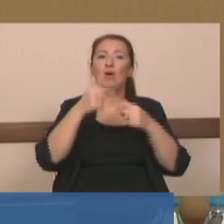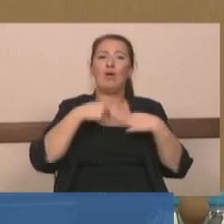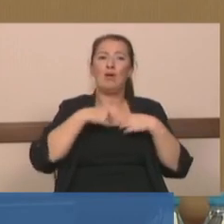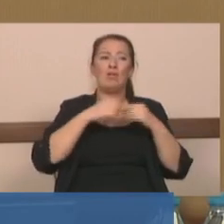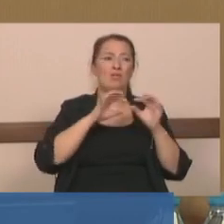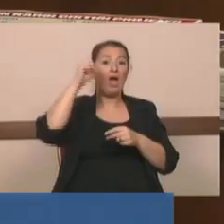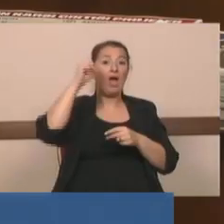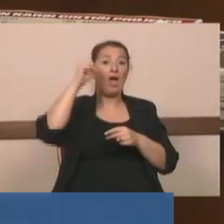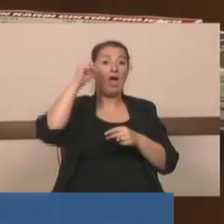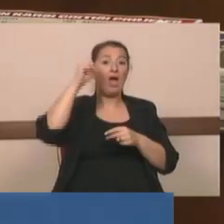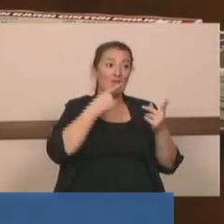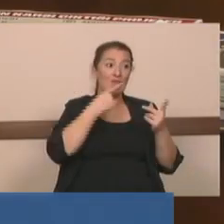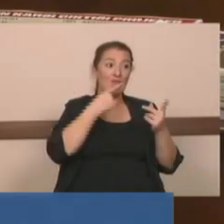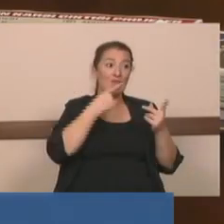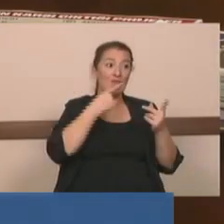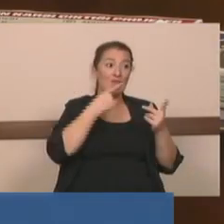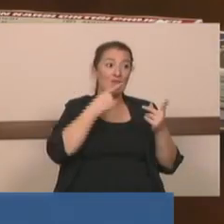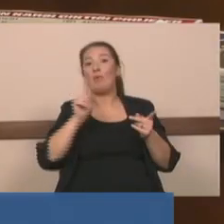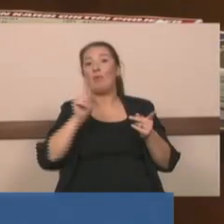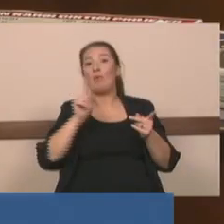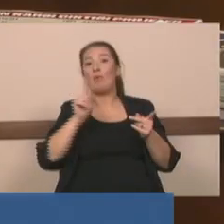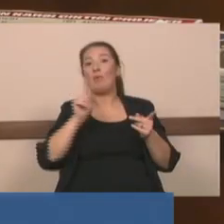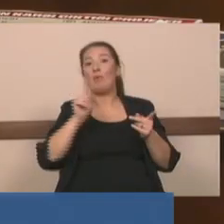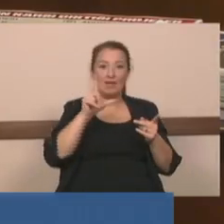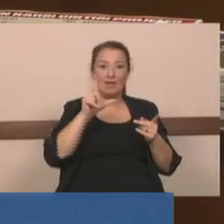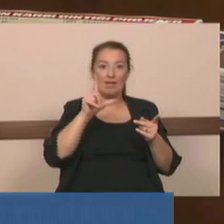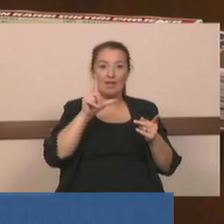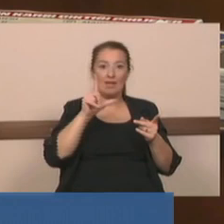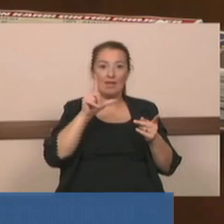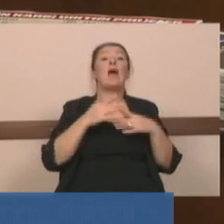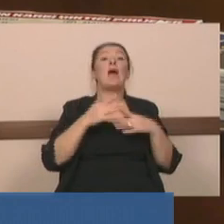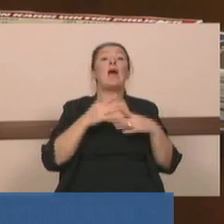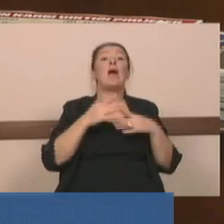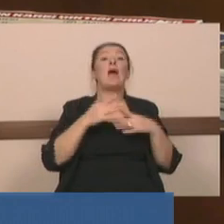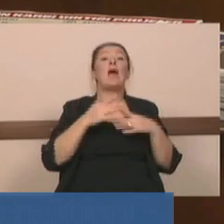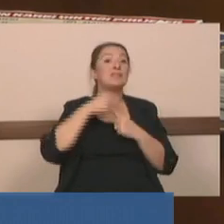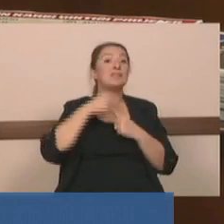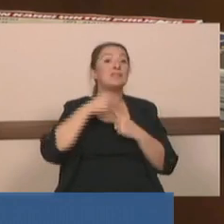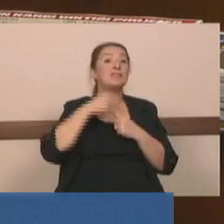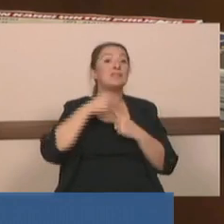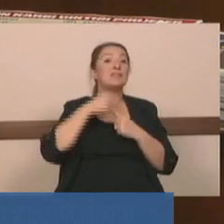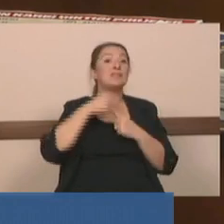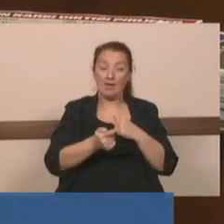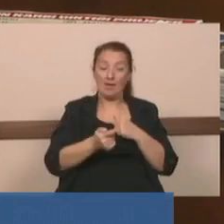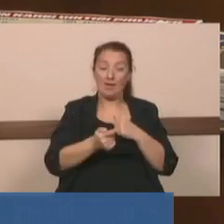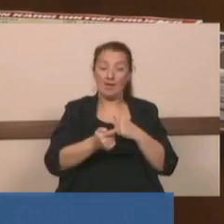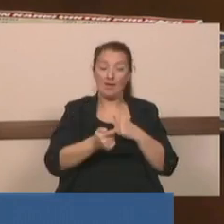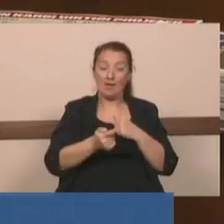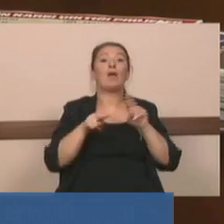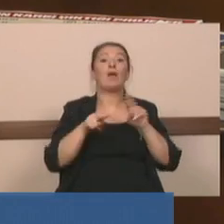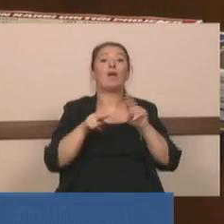sempatik değildi. Eğer biz deseydik ki bugün, eğer biz deseydik ki Kanal İstanbul'da vazgeçtik deseydik,